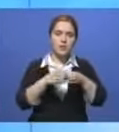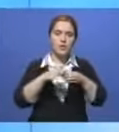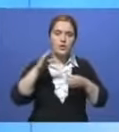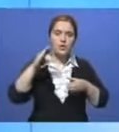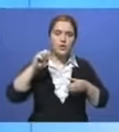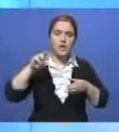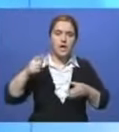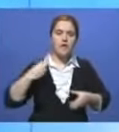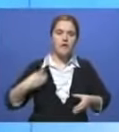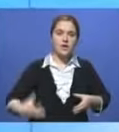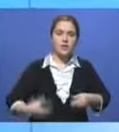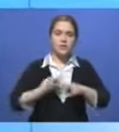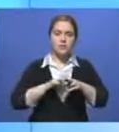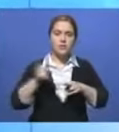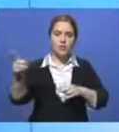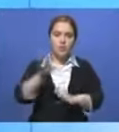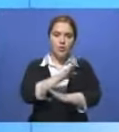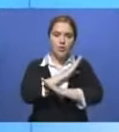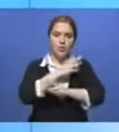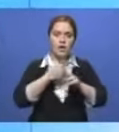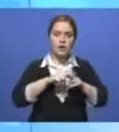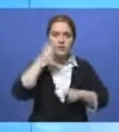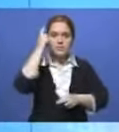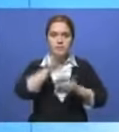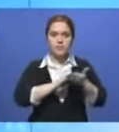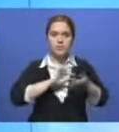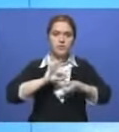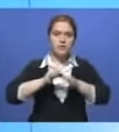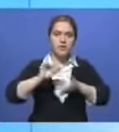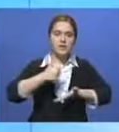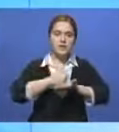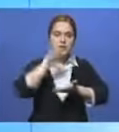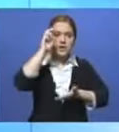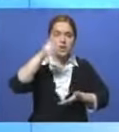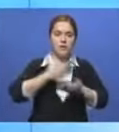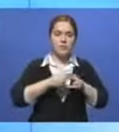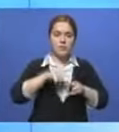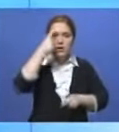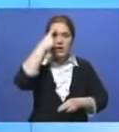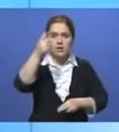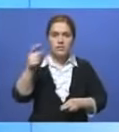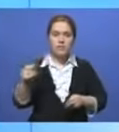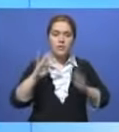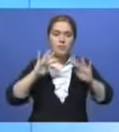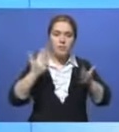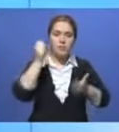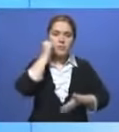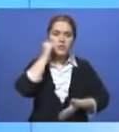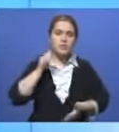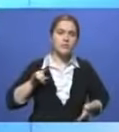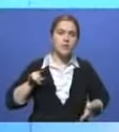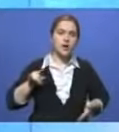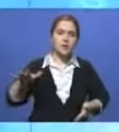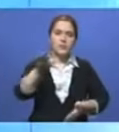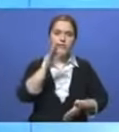«Тоталь» Кристофа де Моржери в связи с его гибелью. Как сообщает пресс-служба главы государства, известие о трагедии, произошедшей в